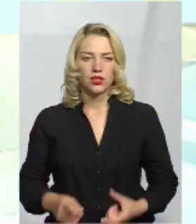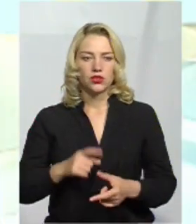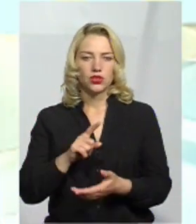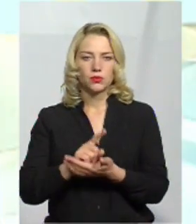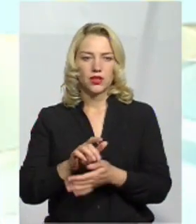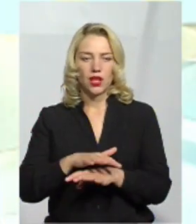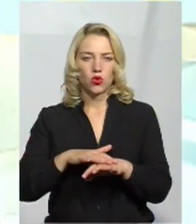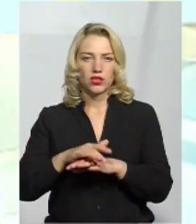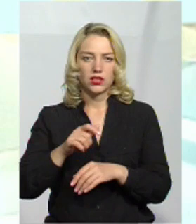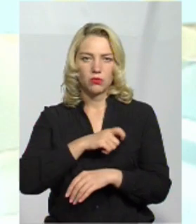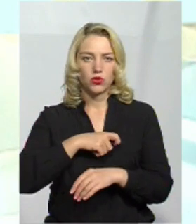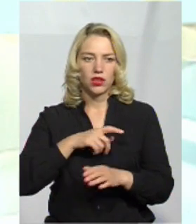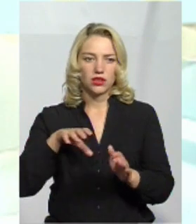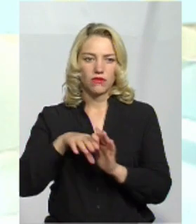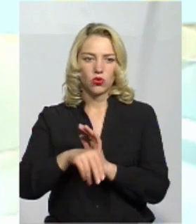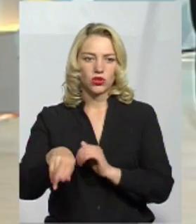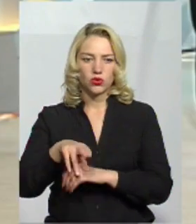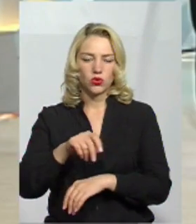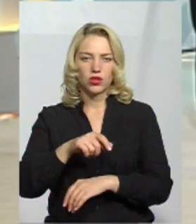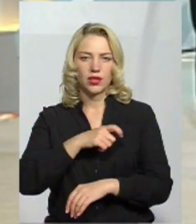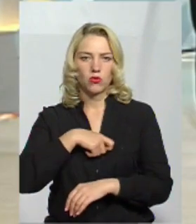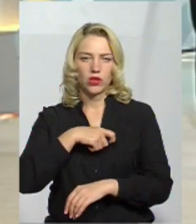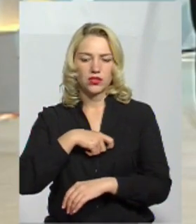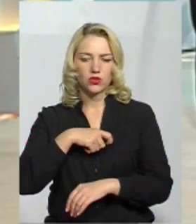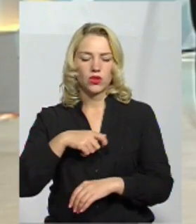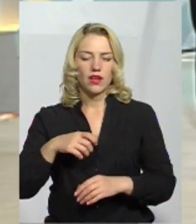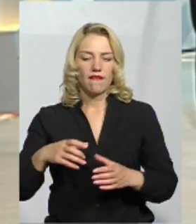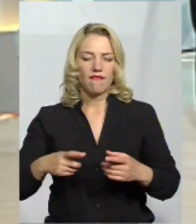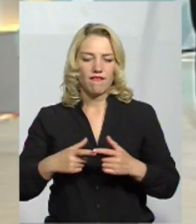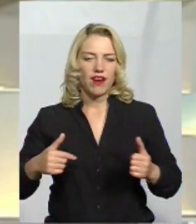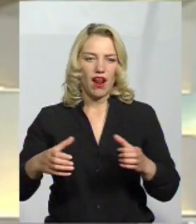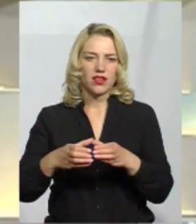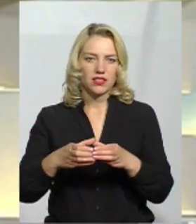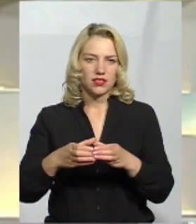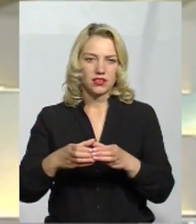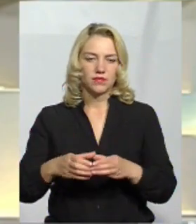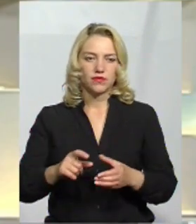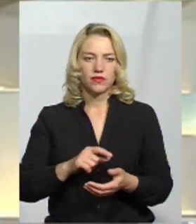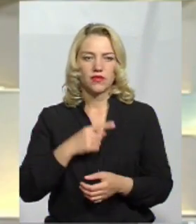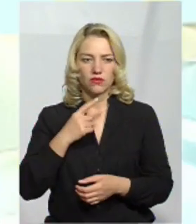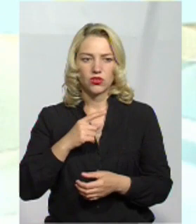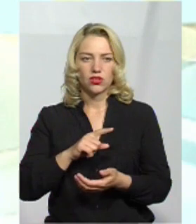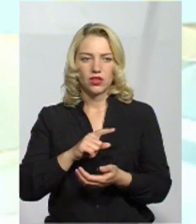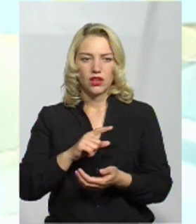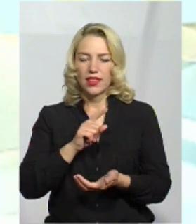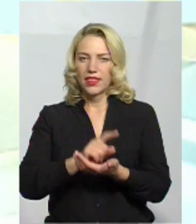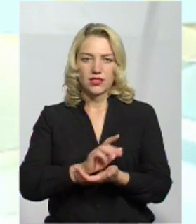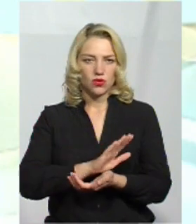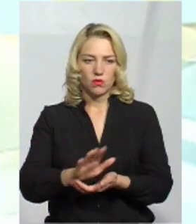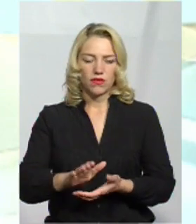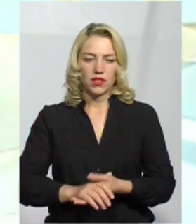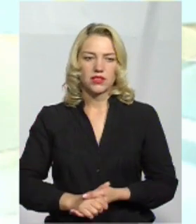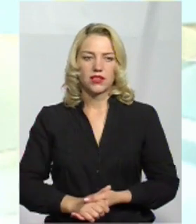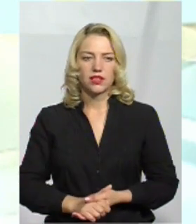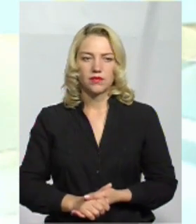Чи зобов'язаний народний депутат входити до депутатської фракції чи депутатської групи? Зобов'язаний. Не зобов'язаний? Не зобов'язаний.